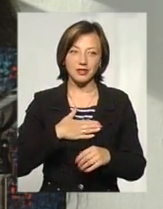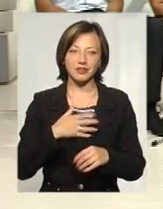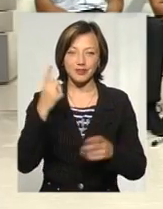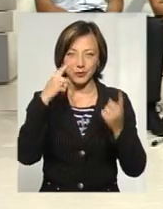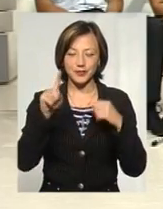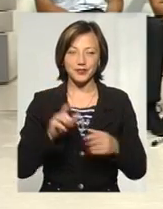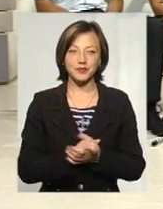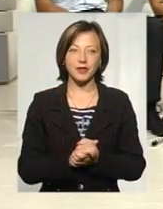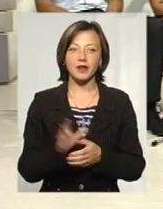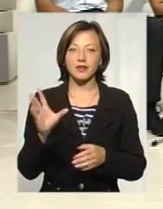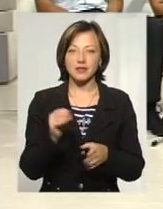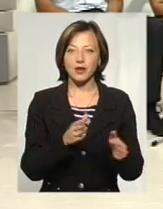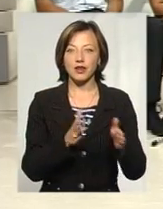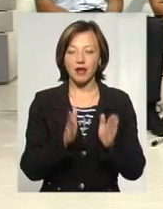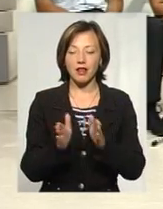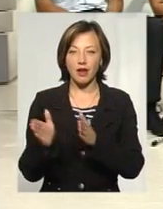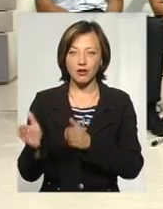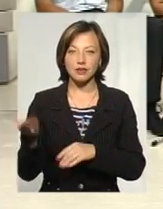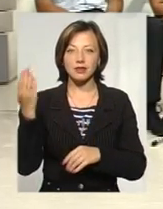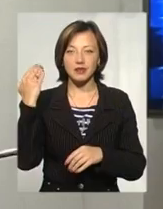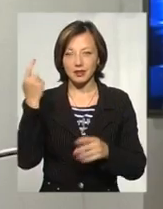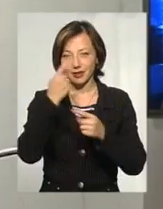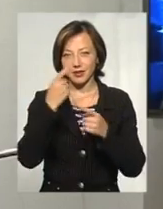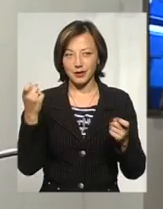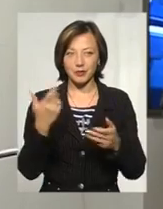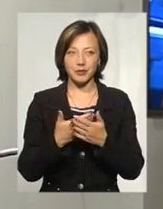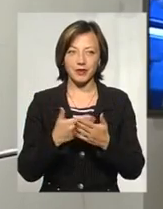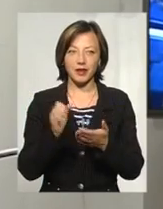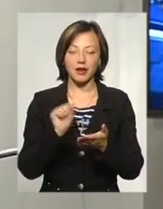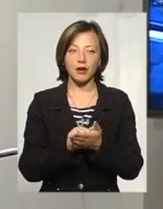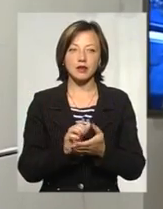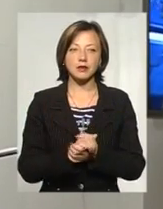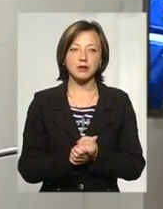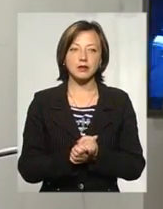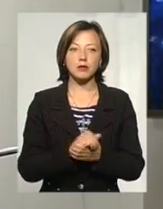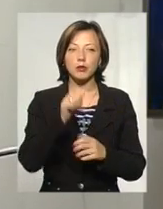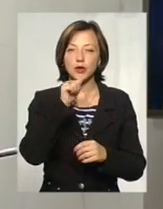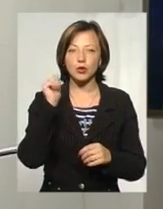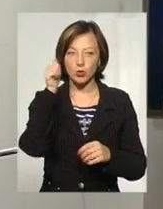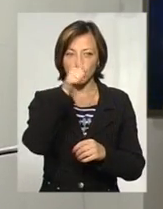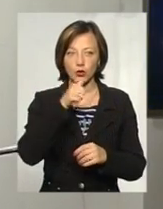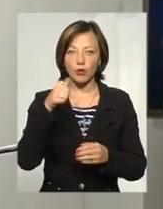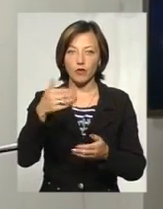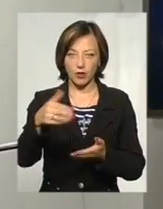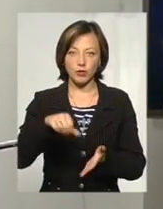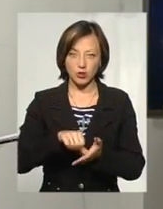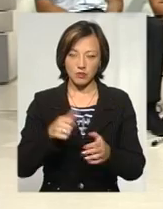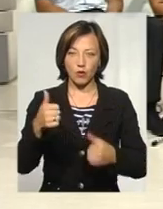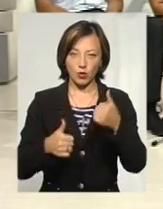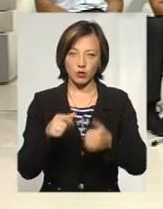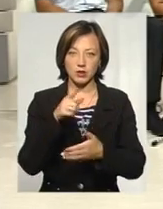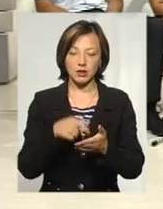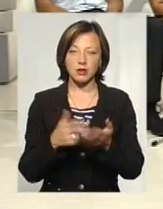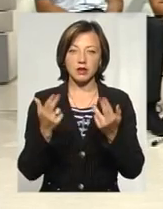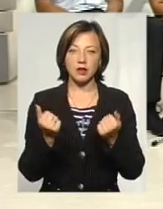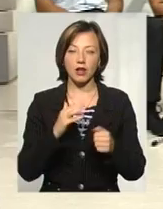Тобто вже було все це навага таленше занонсувати на папір. Так. А скажіть, минулого року брали участь у конкурсі? Так,